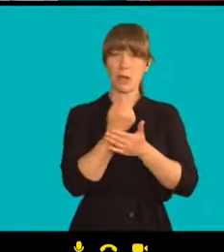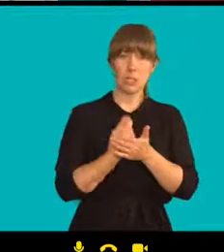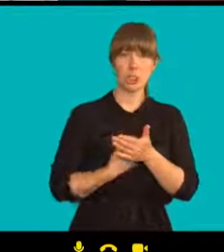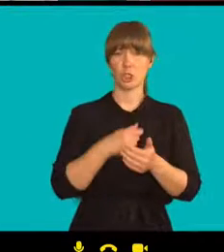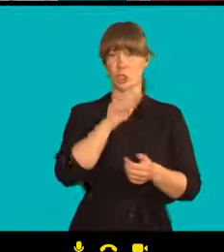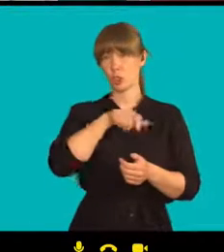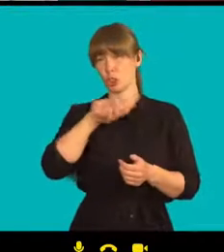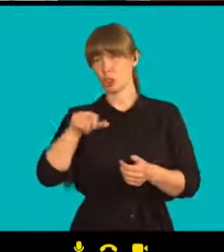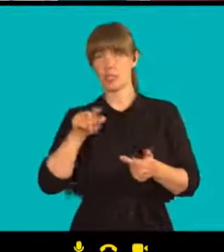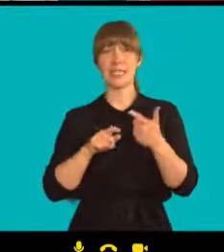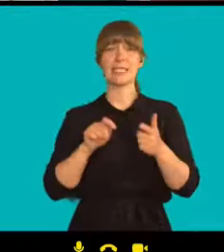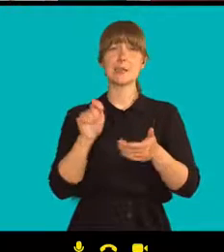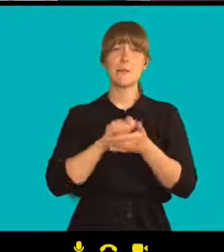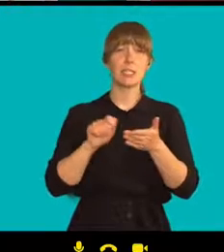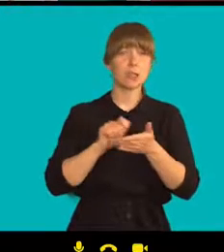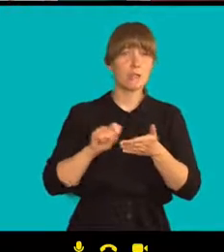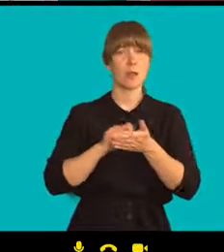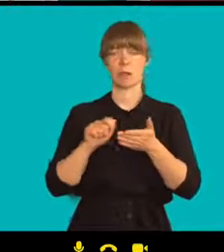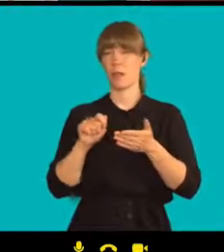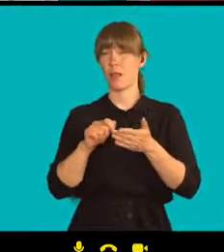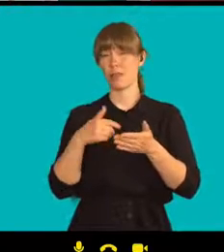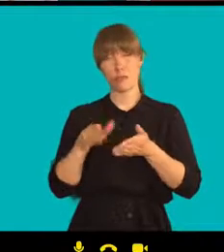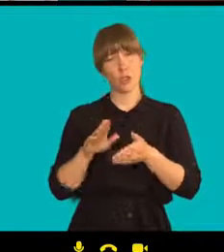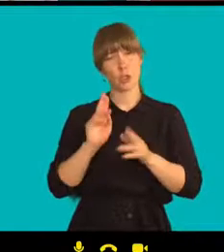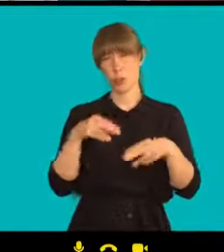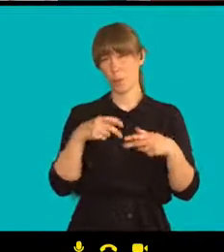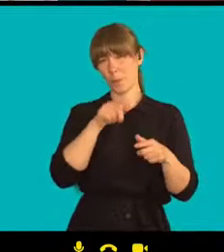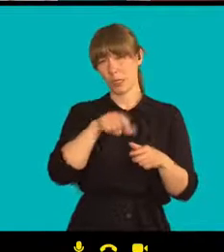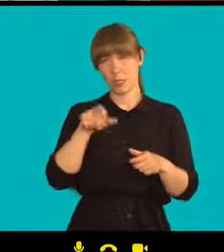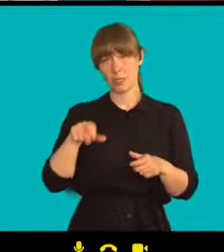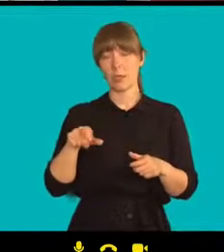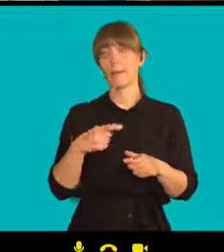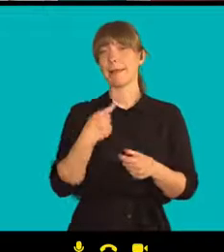spisovatele, další umělci. Nechci říct,